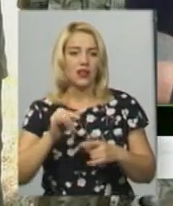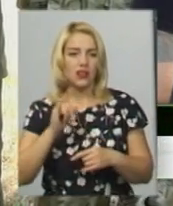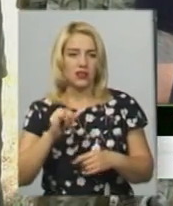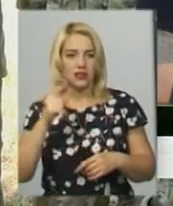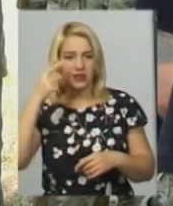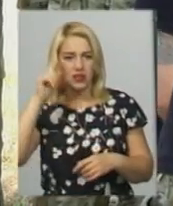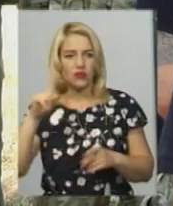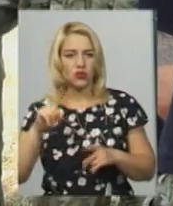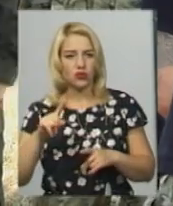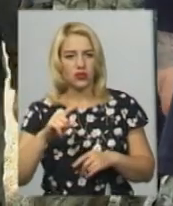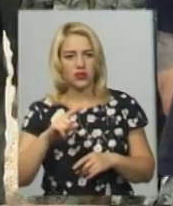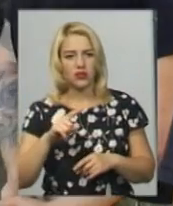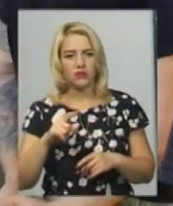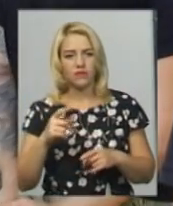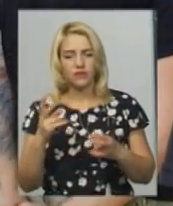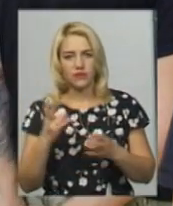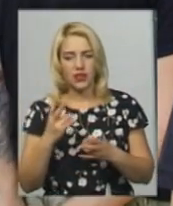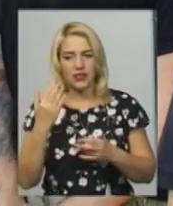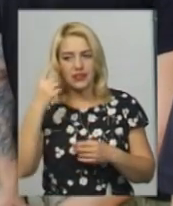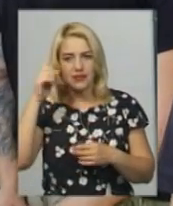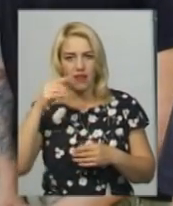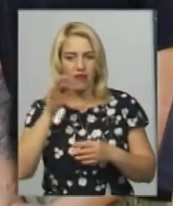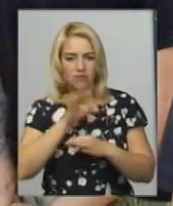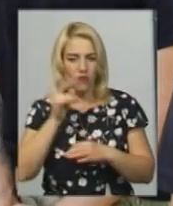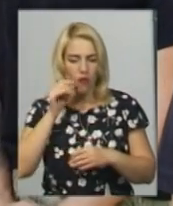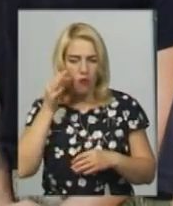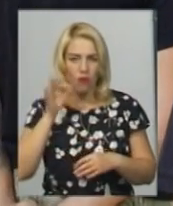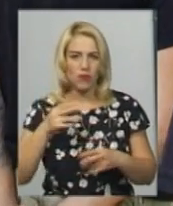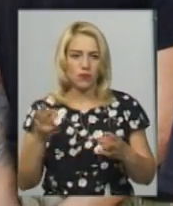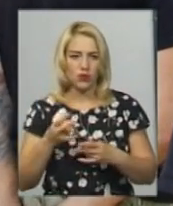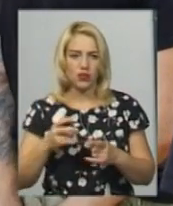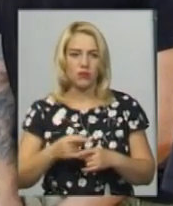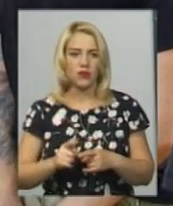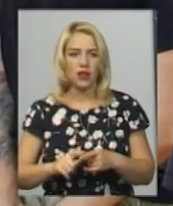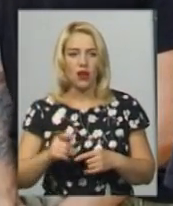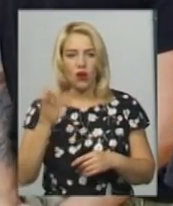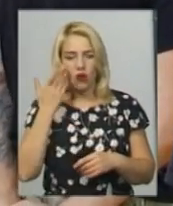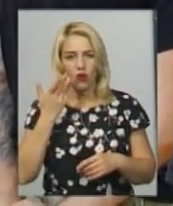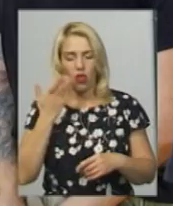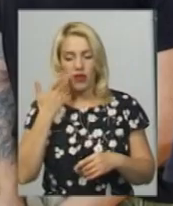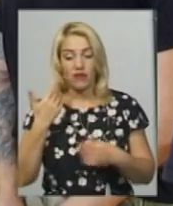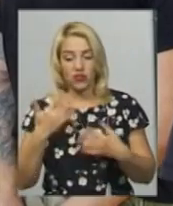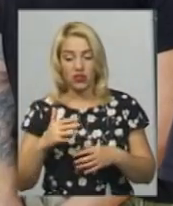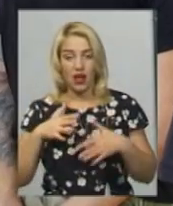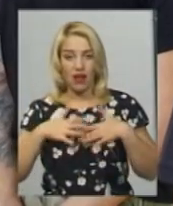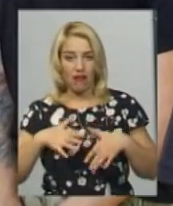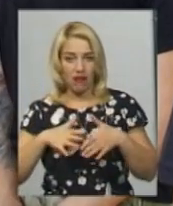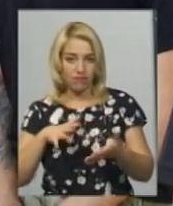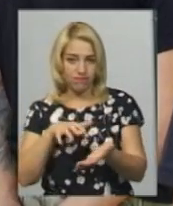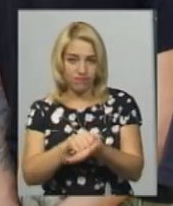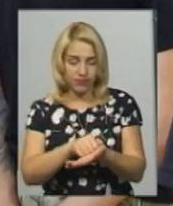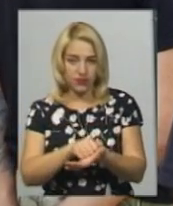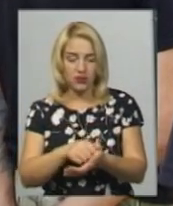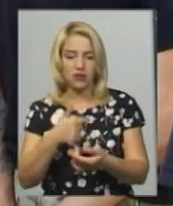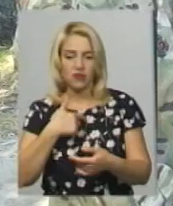знав, що його там знання будуть потрібні. Ще коли тільки злені чоловічки зайшли в Крим, він вже зібрав чимотанчик і готовий був іти туди. Думав, що буде